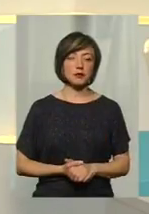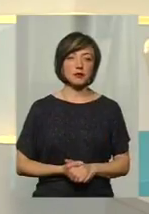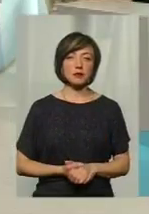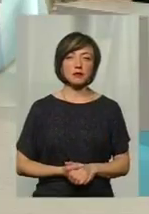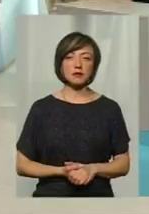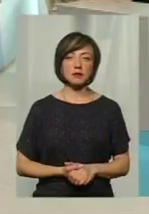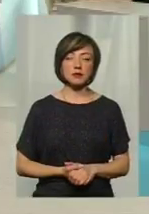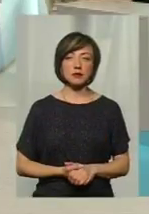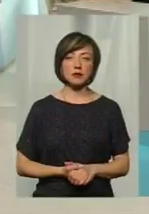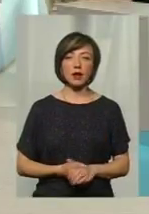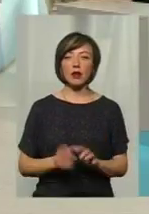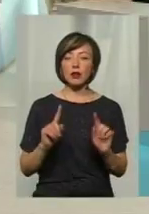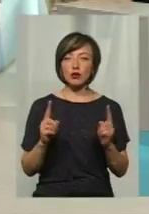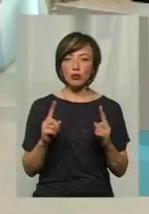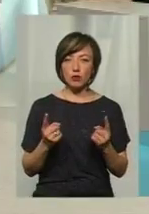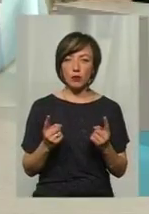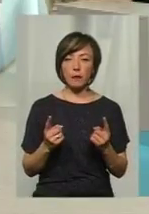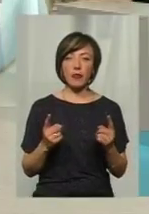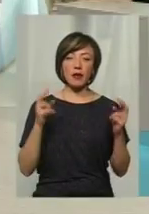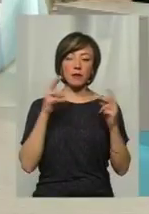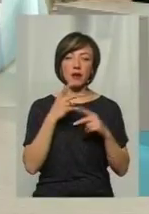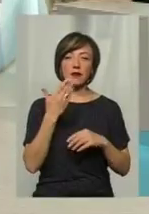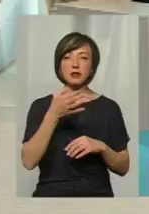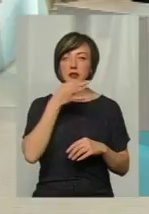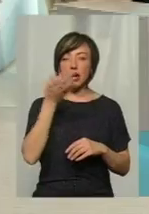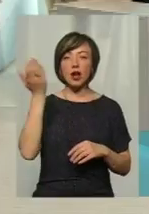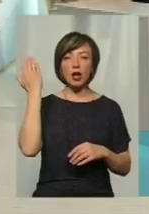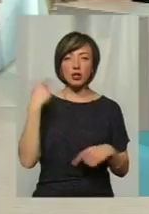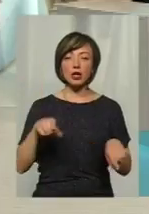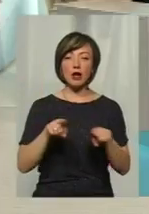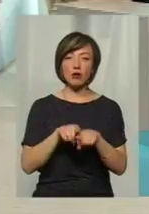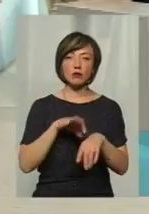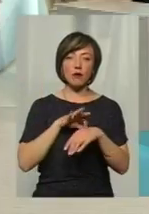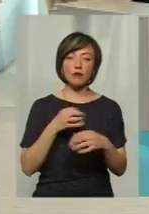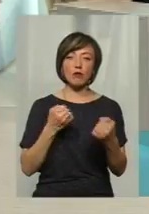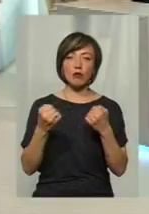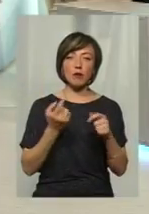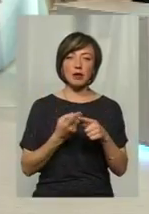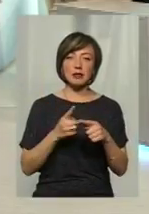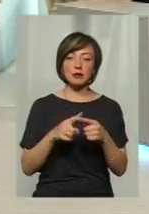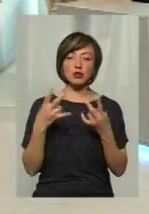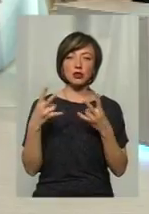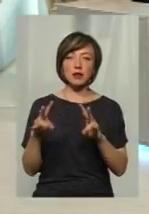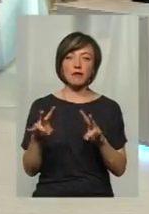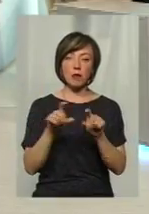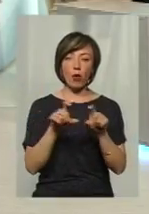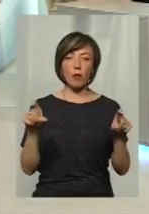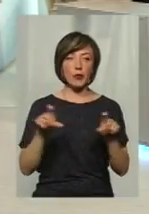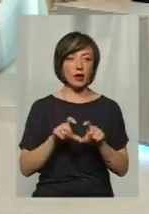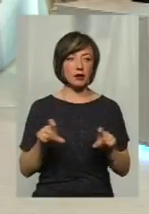Чому? Ну, правильно ви сказали, раніше також проводилась боротьба з даними шкідливими об'єктами,